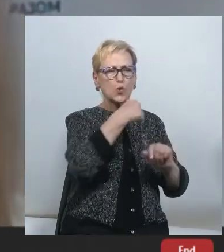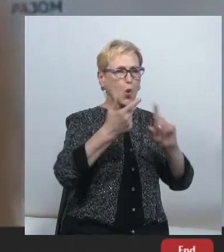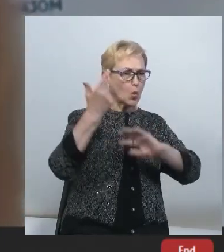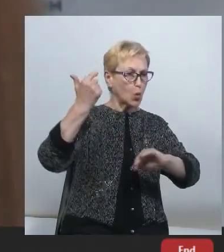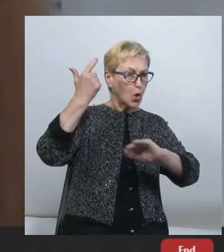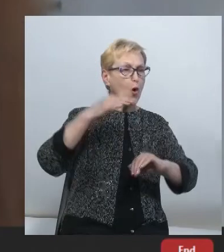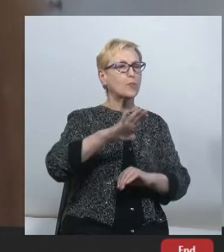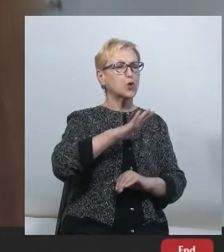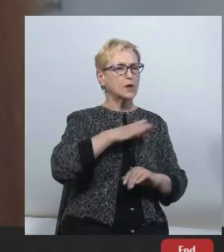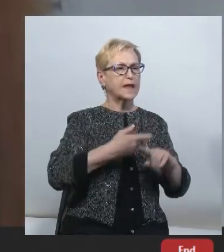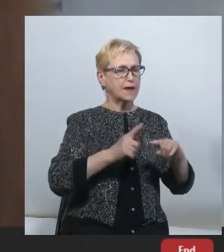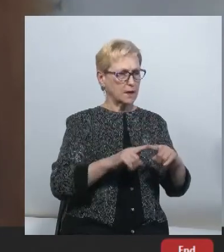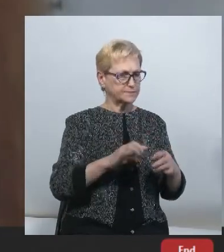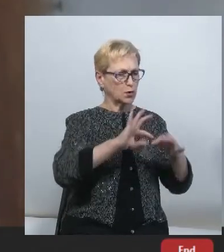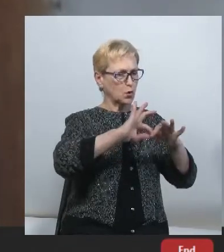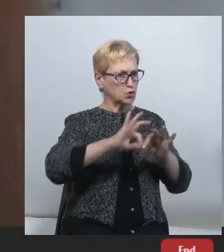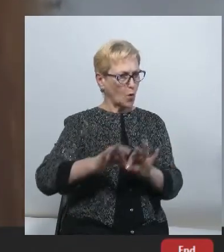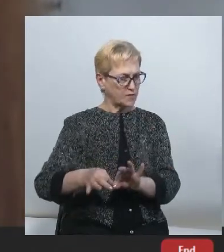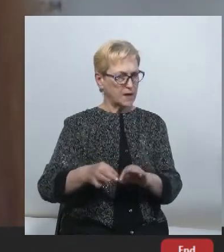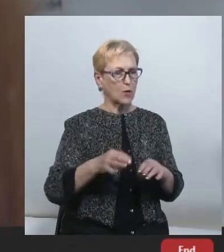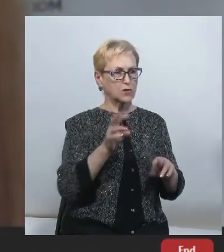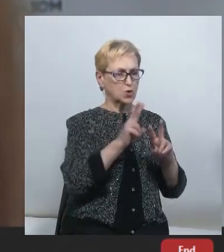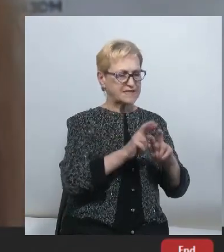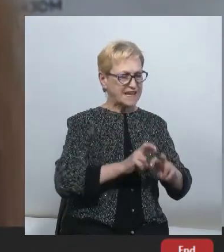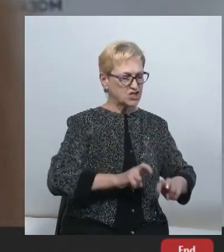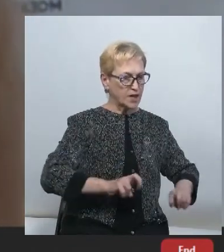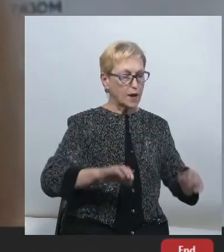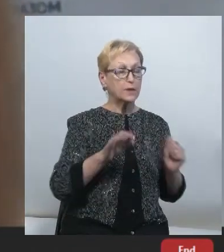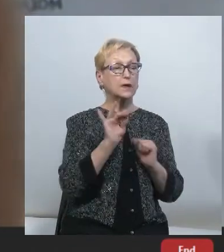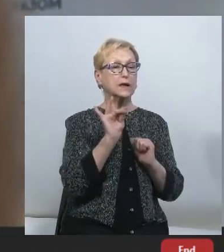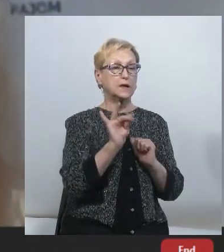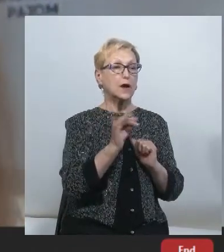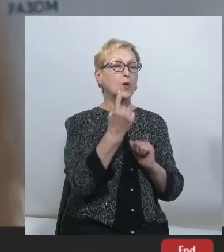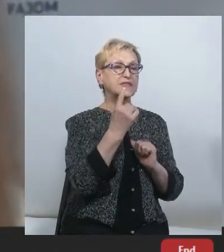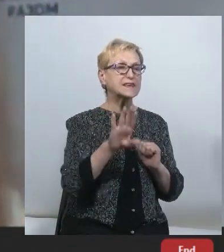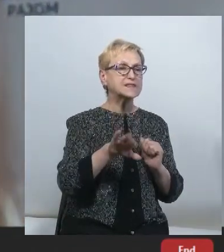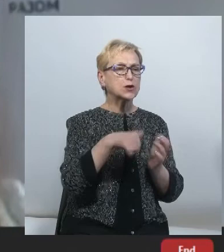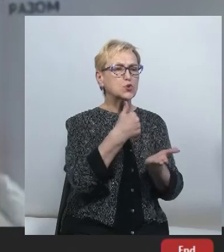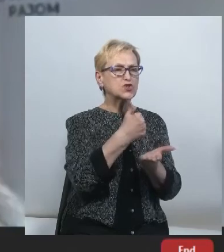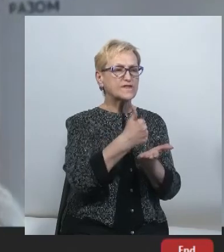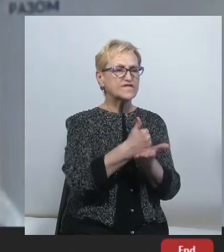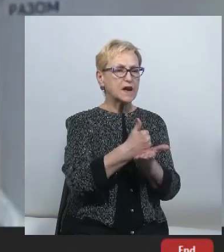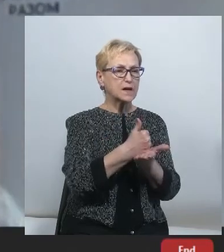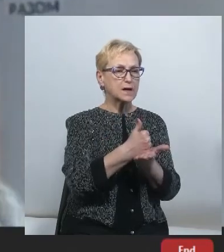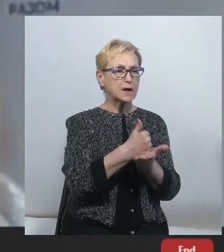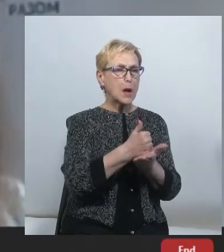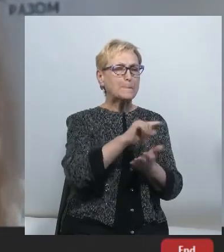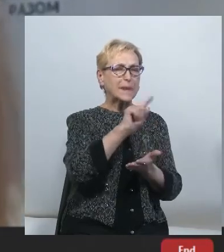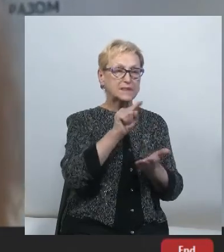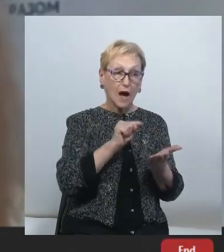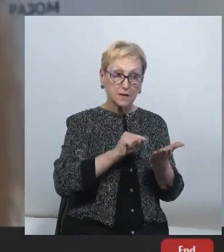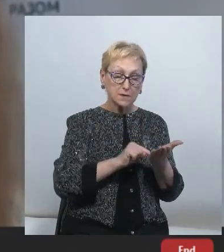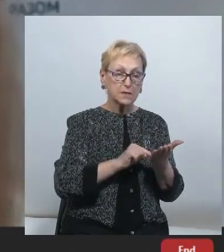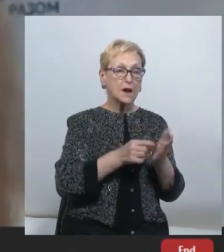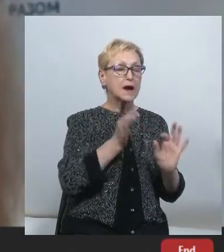щодо повноважень регулятора. І одне з ключових таких питань і